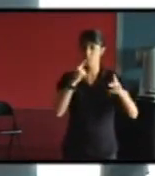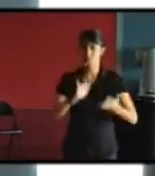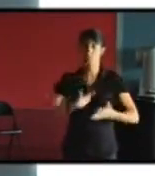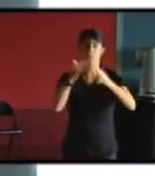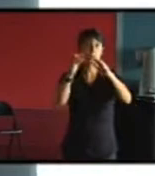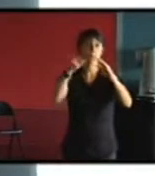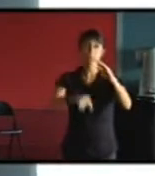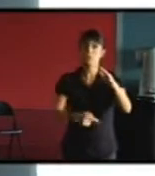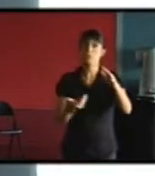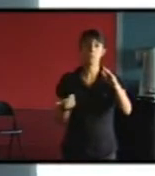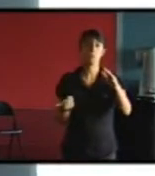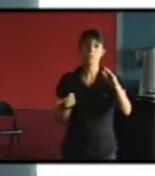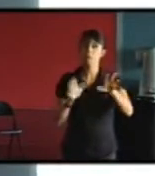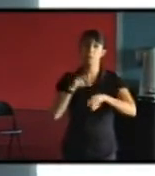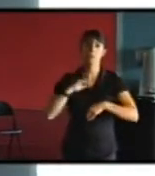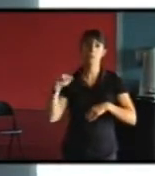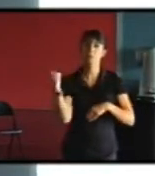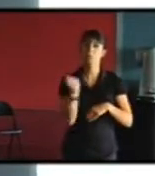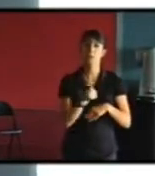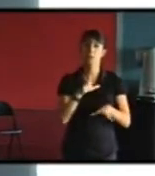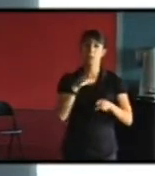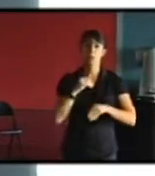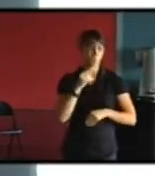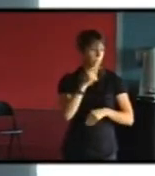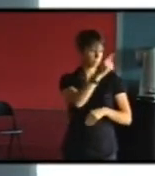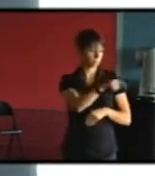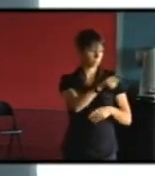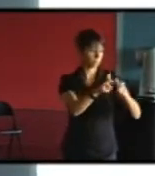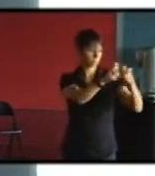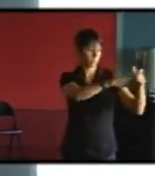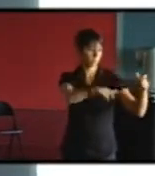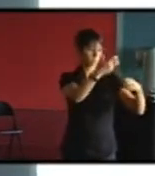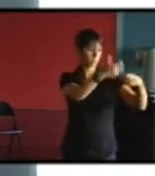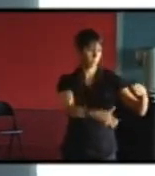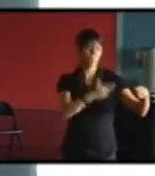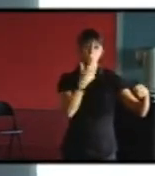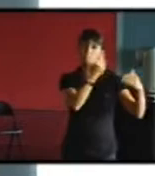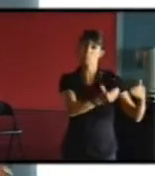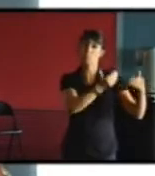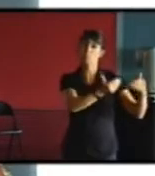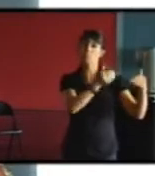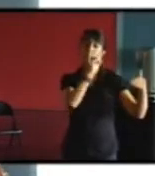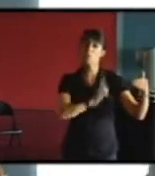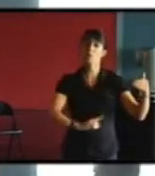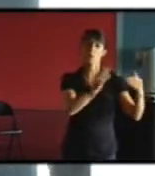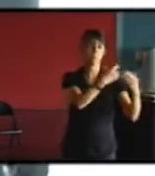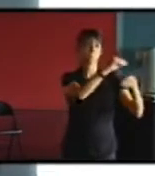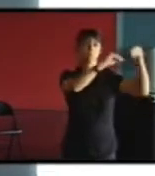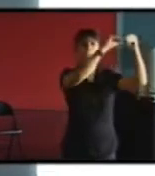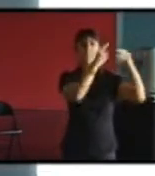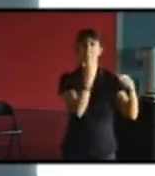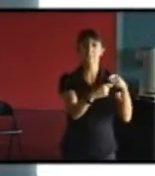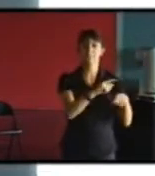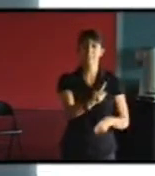il y a des choses qui sont immuables et qui ne doivent pas bouger on va pas recouvrir très schématiquement une façade de